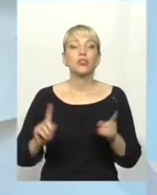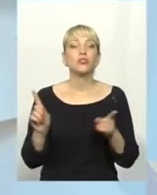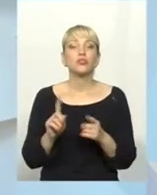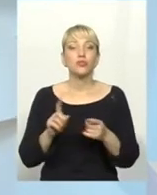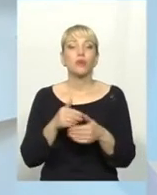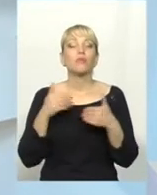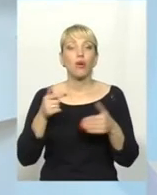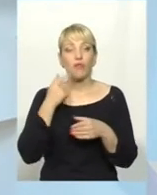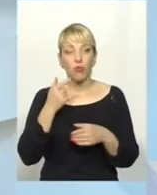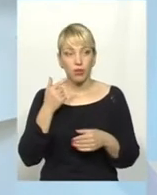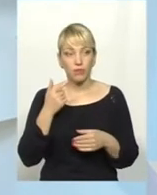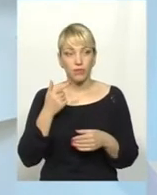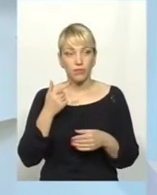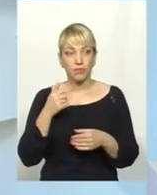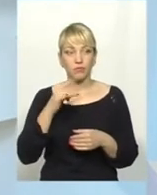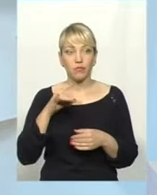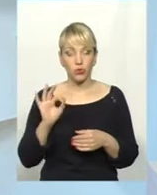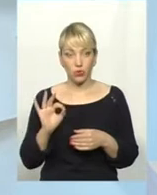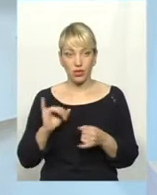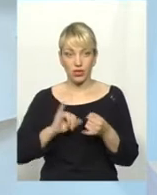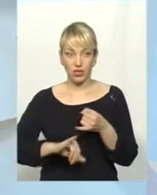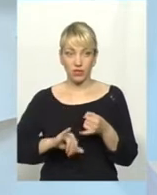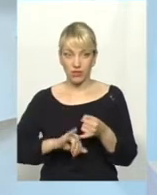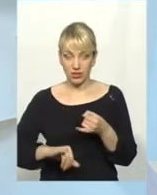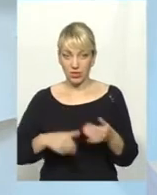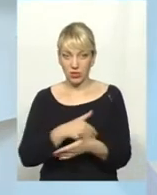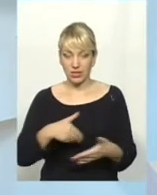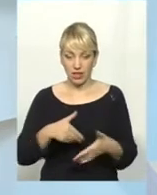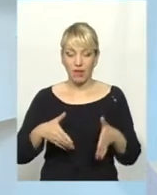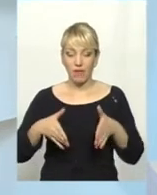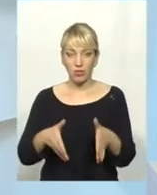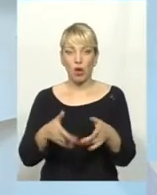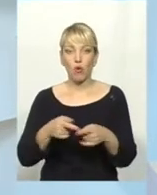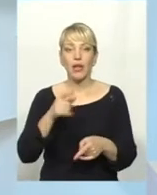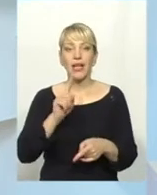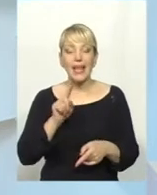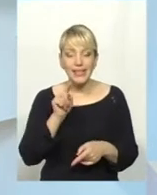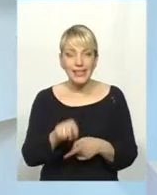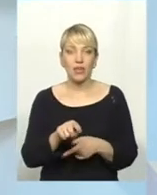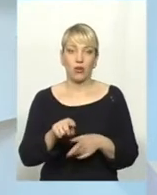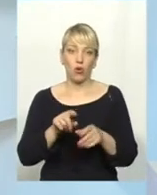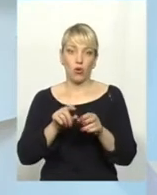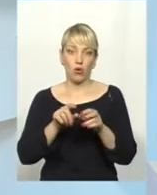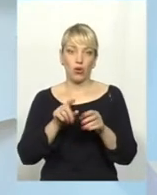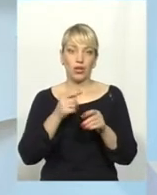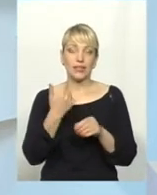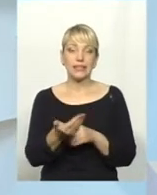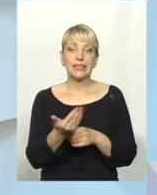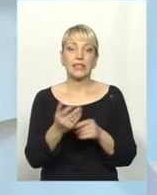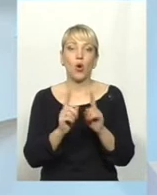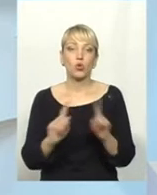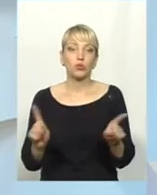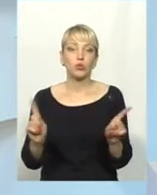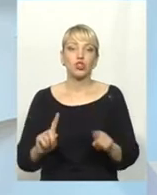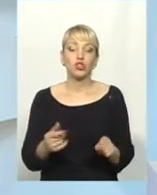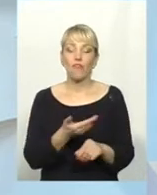говоримо про інфекцію перед статим шляхом, їх особливість зараз є те,